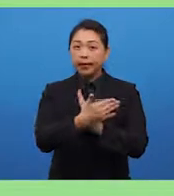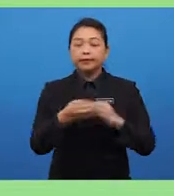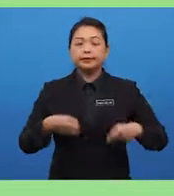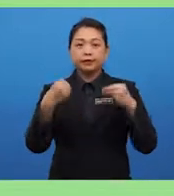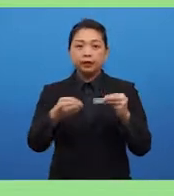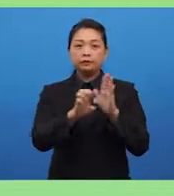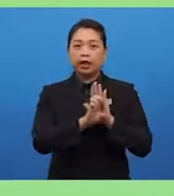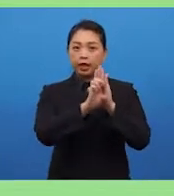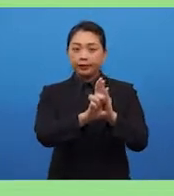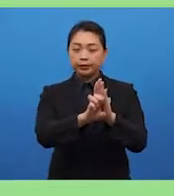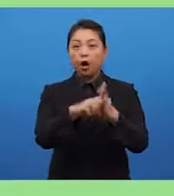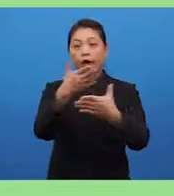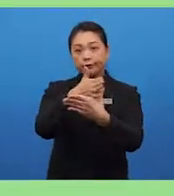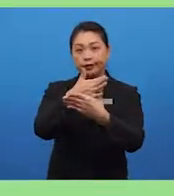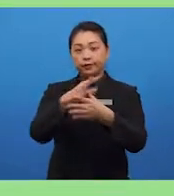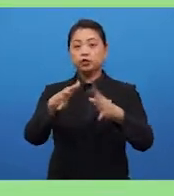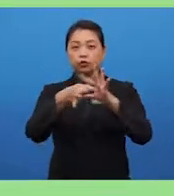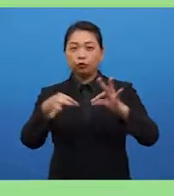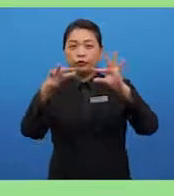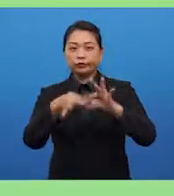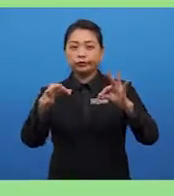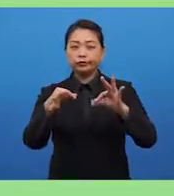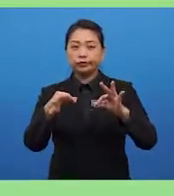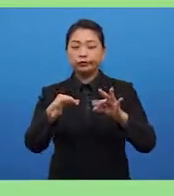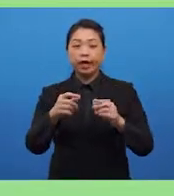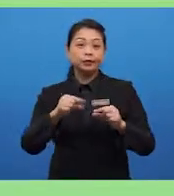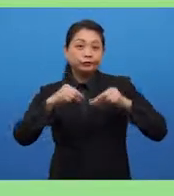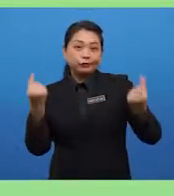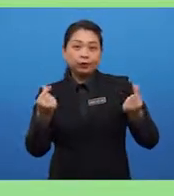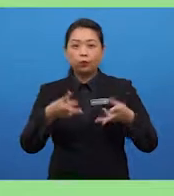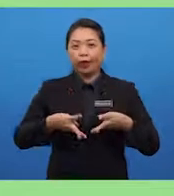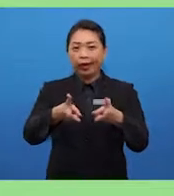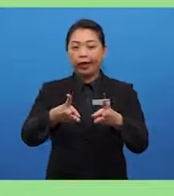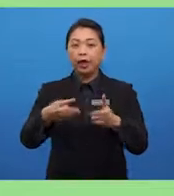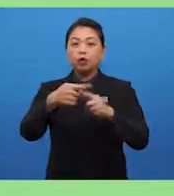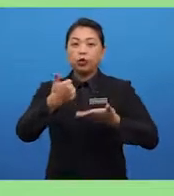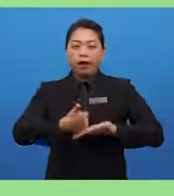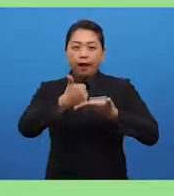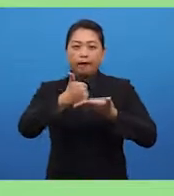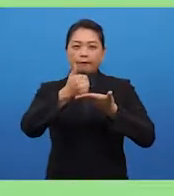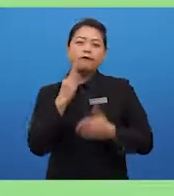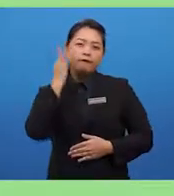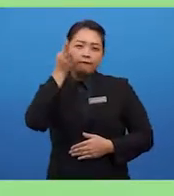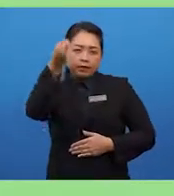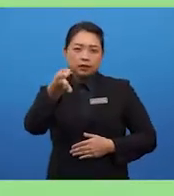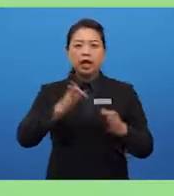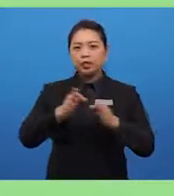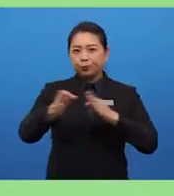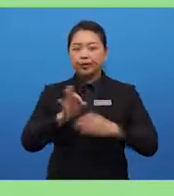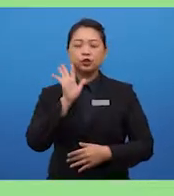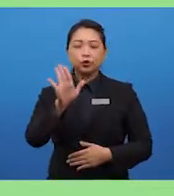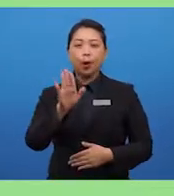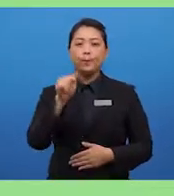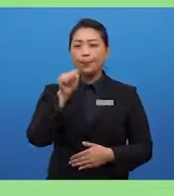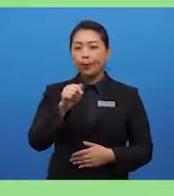examples or sharing stories, these are great ways to help further explain your points